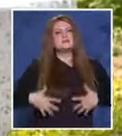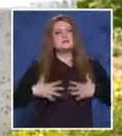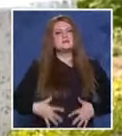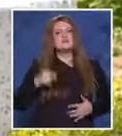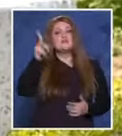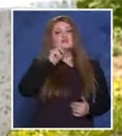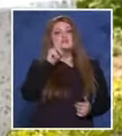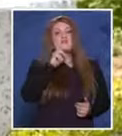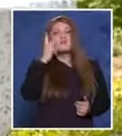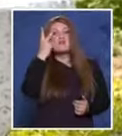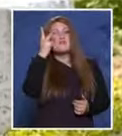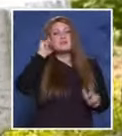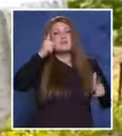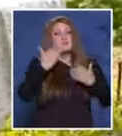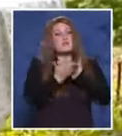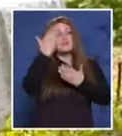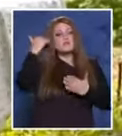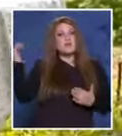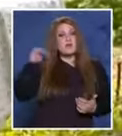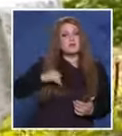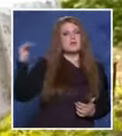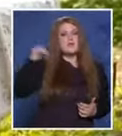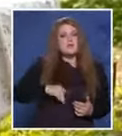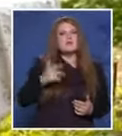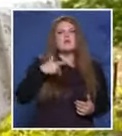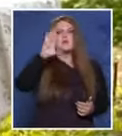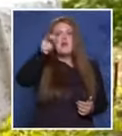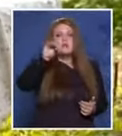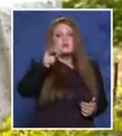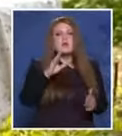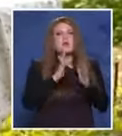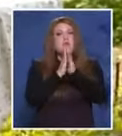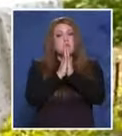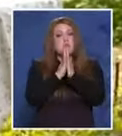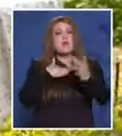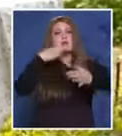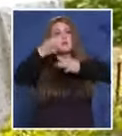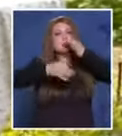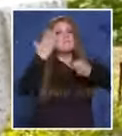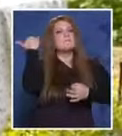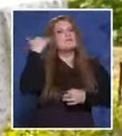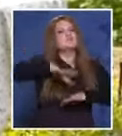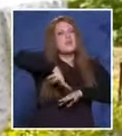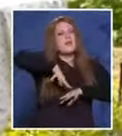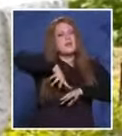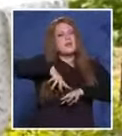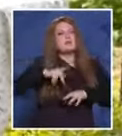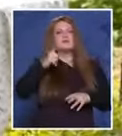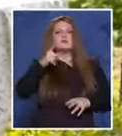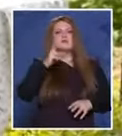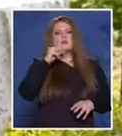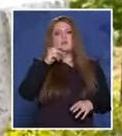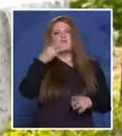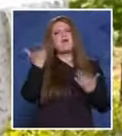седмици преди това идва тук и аз му казах. Да ни обясних му за предните кражби, той каза... Той я